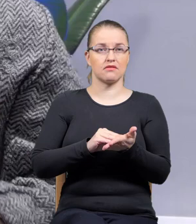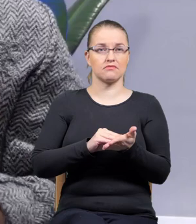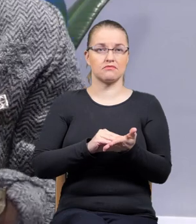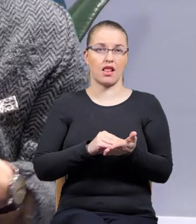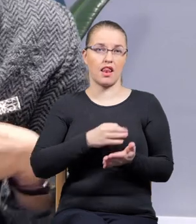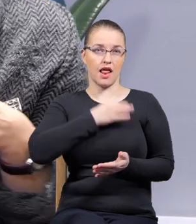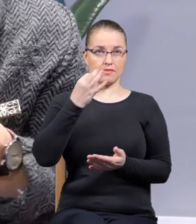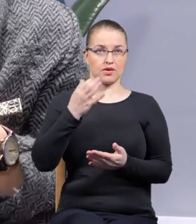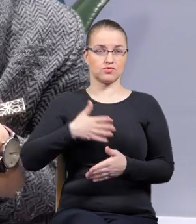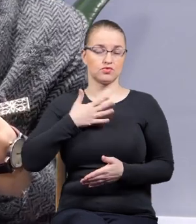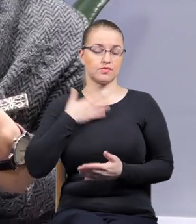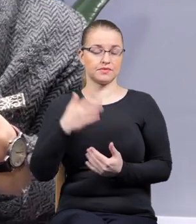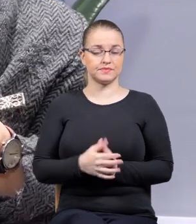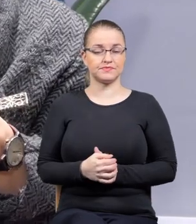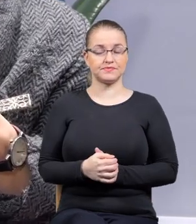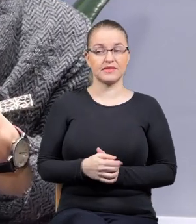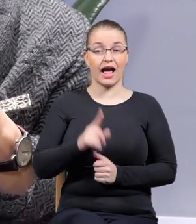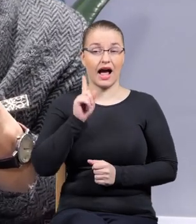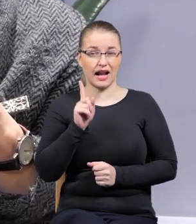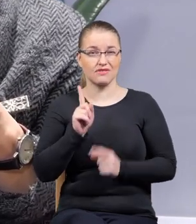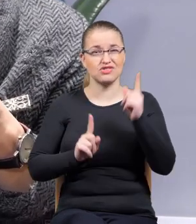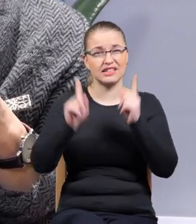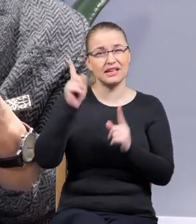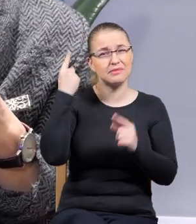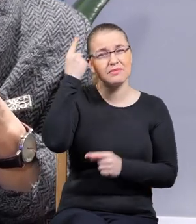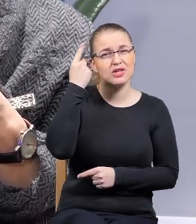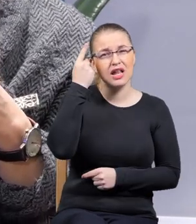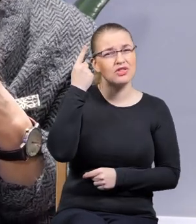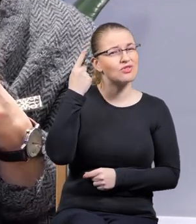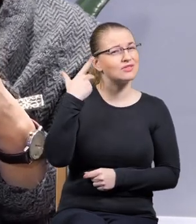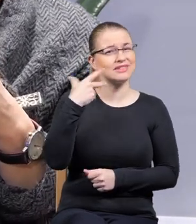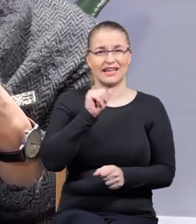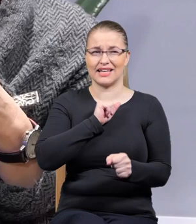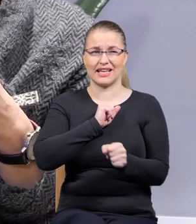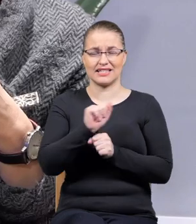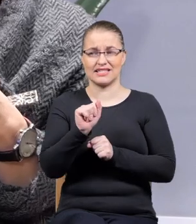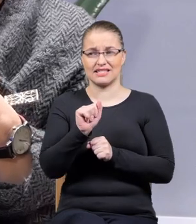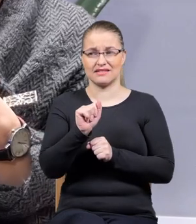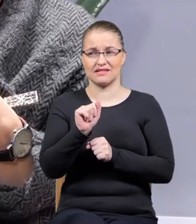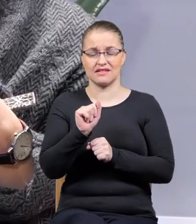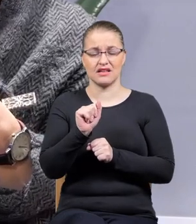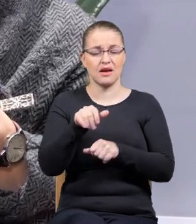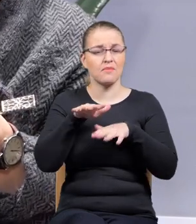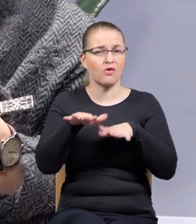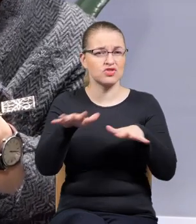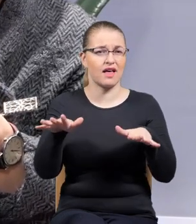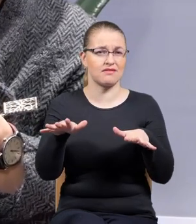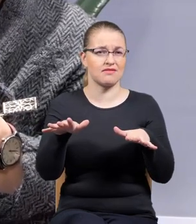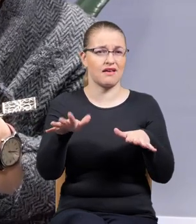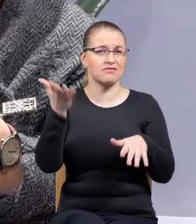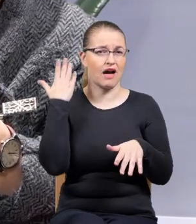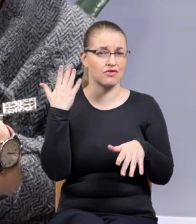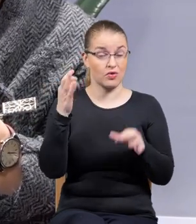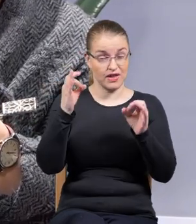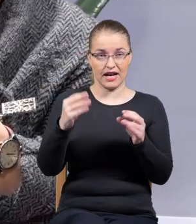zapomnieliśmy, które wyparliśmy. Ale tak czasami sobie myślę, że to nie było tak bardzo powszechne jak teraz, w tym czasie,